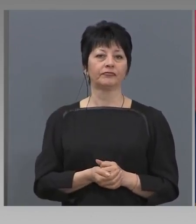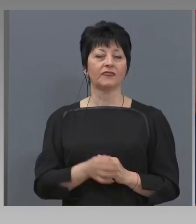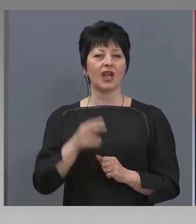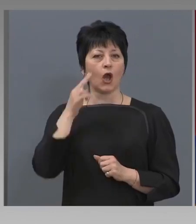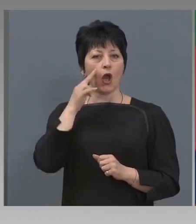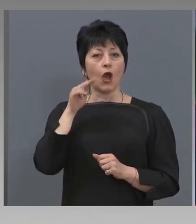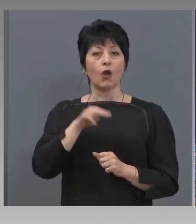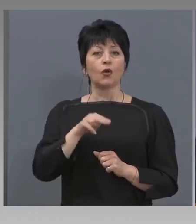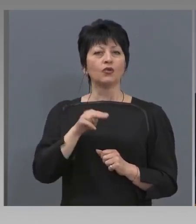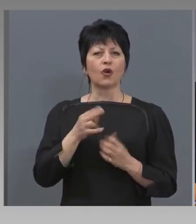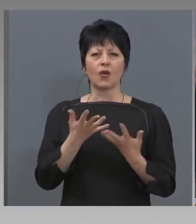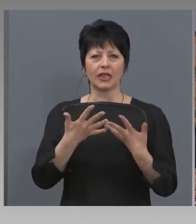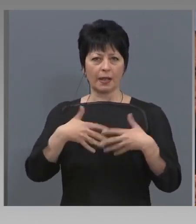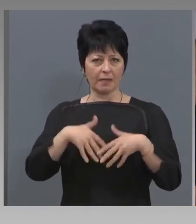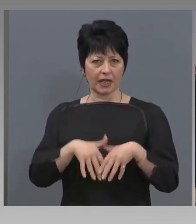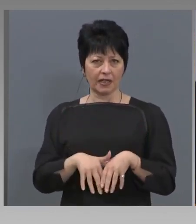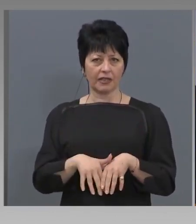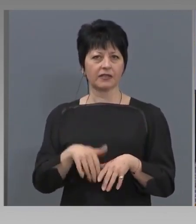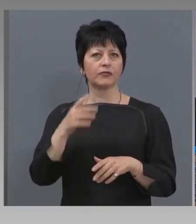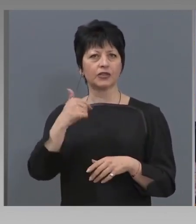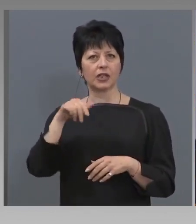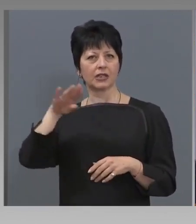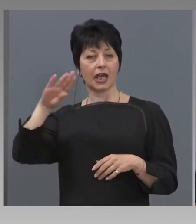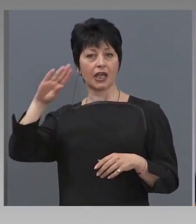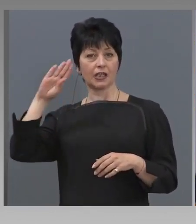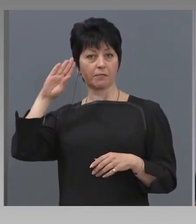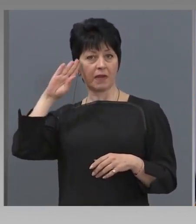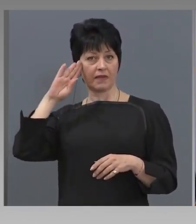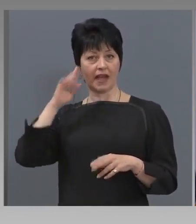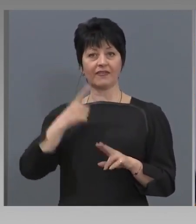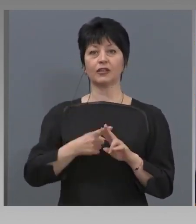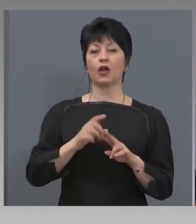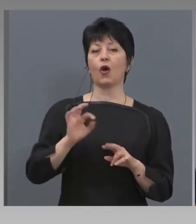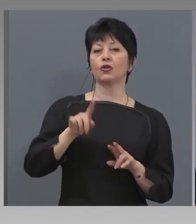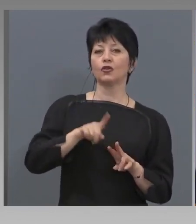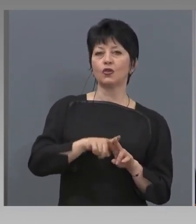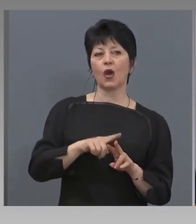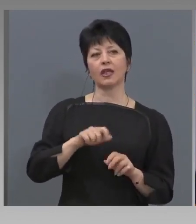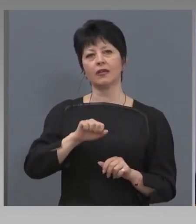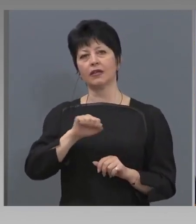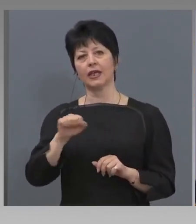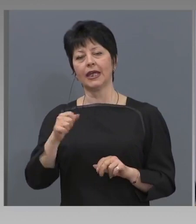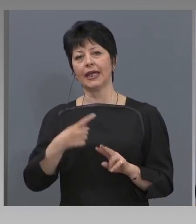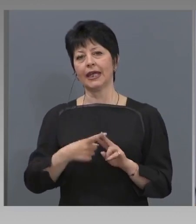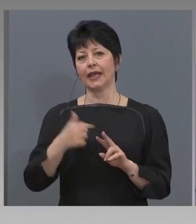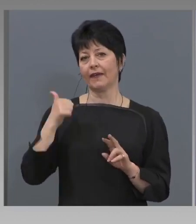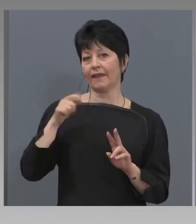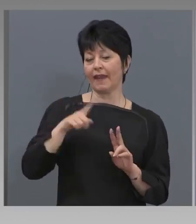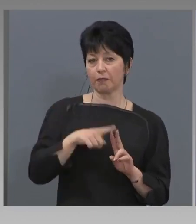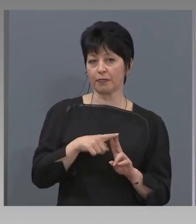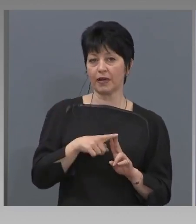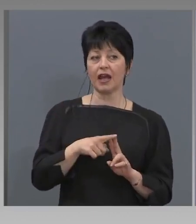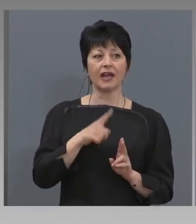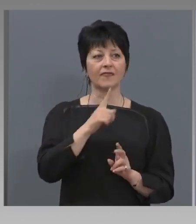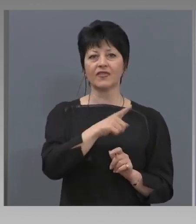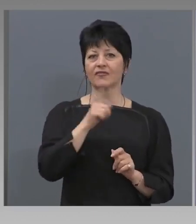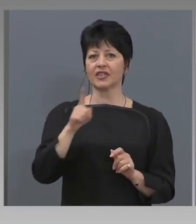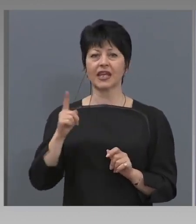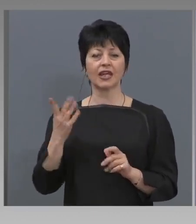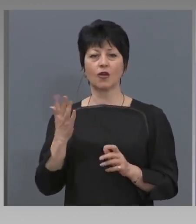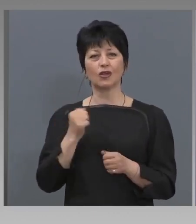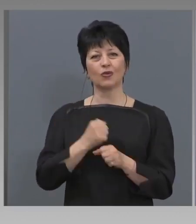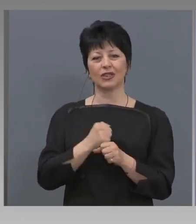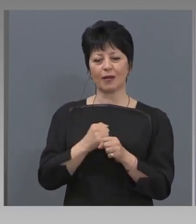Контролните механизми ще се изпълняват от НОИ и от НАП, така че всеки, който от страна на